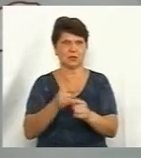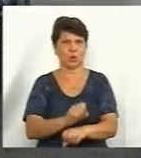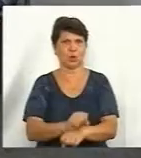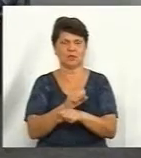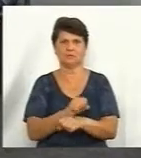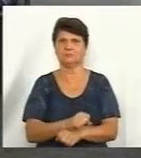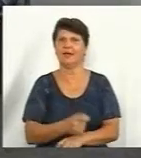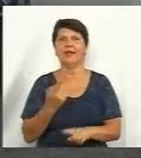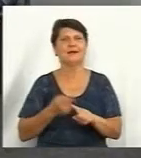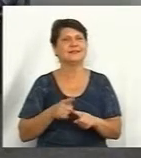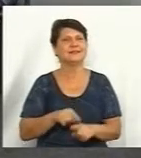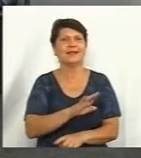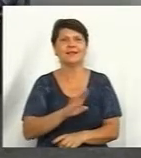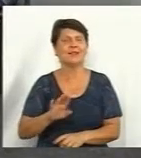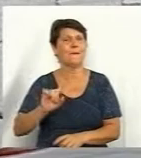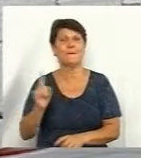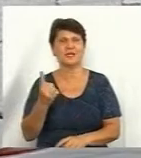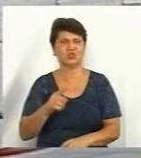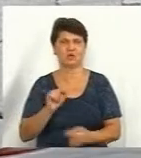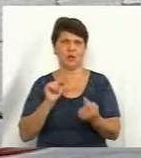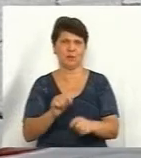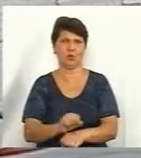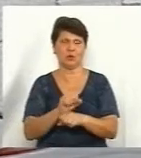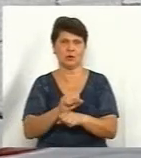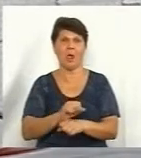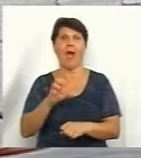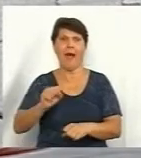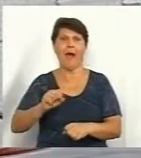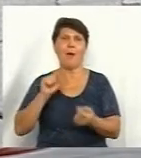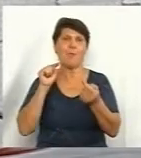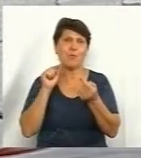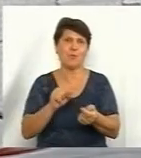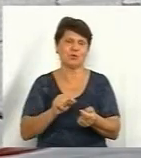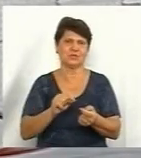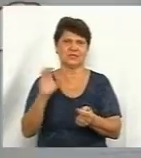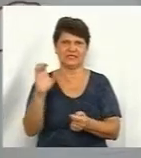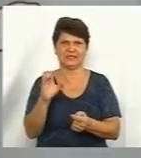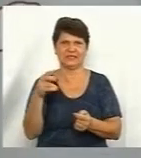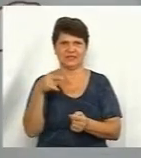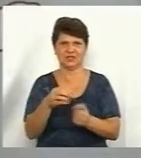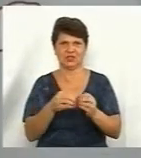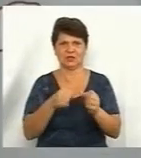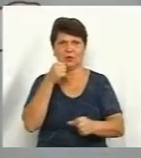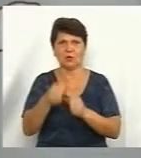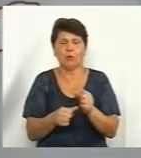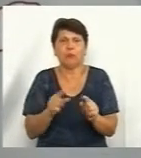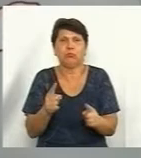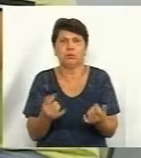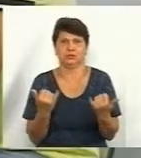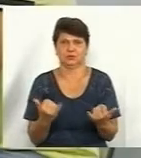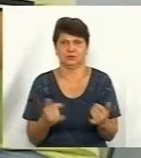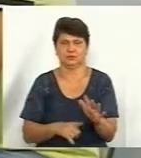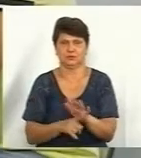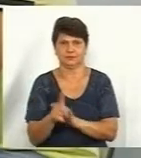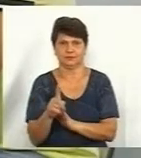перший протест. Протести взагалі з 10-го року. Чому нині знову постало це питання? У